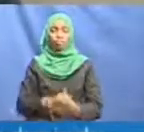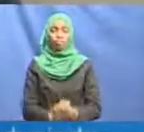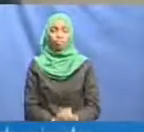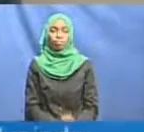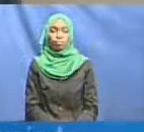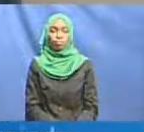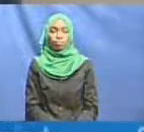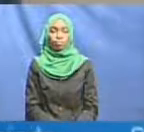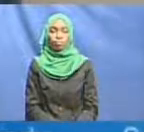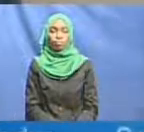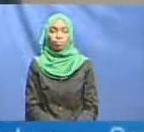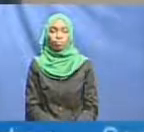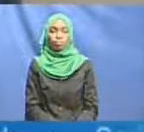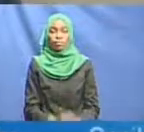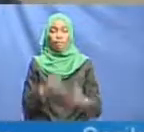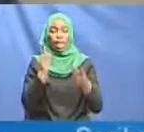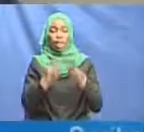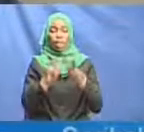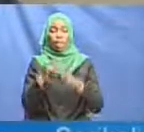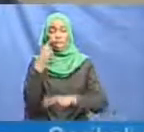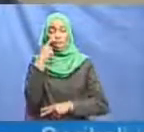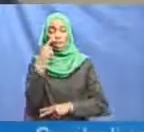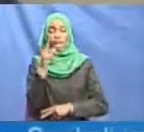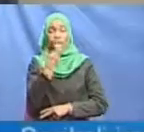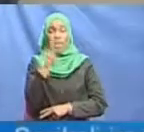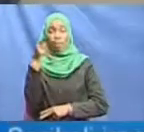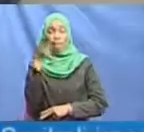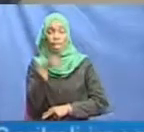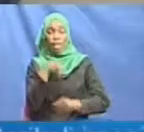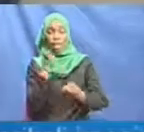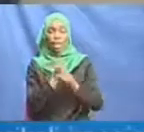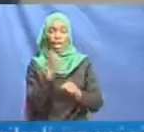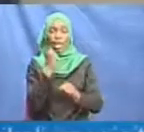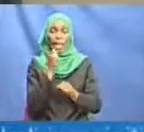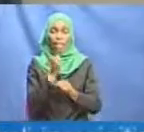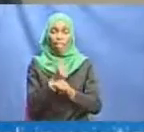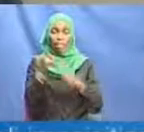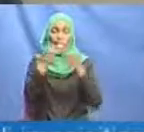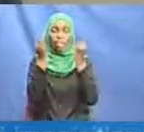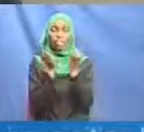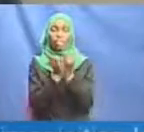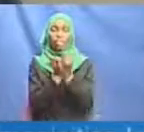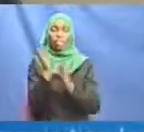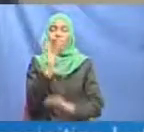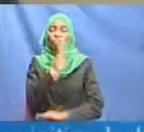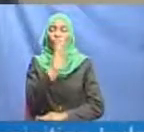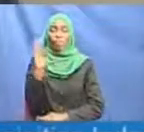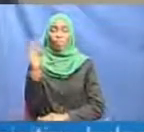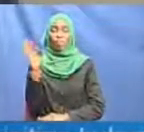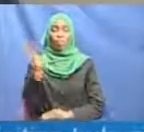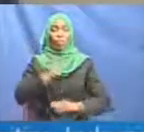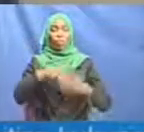lapini nyonekana kama hii kazi au haya wapambamu ni ya taasisi flani. Ufanya wafanya afya,